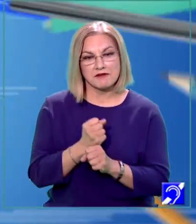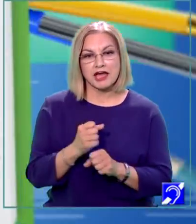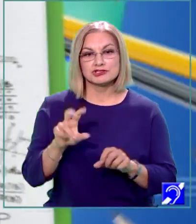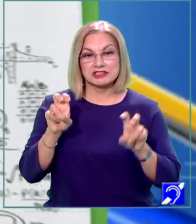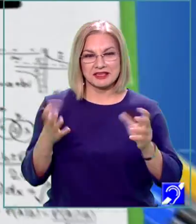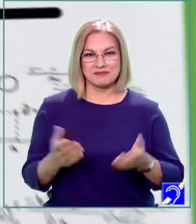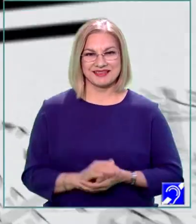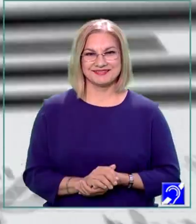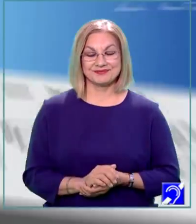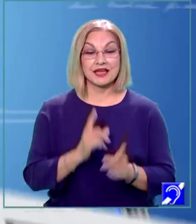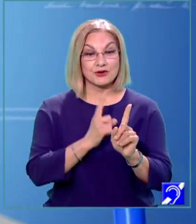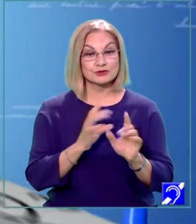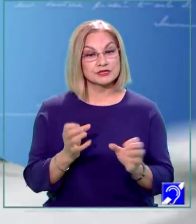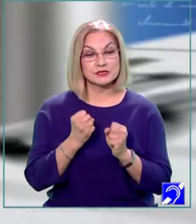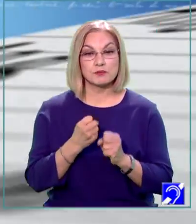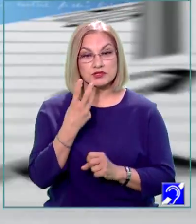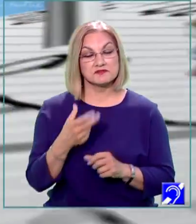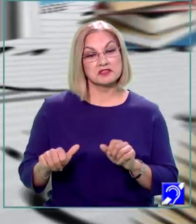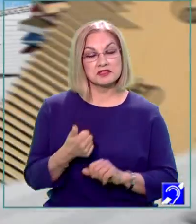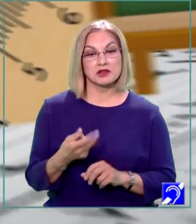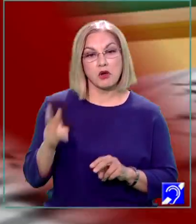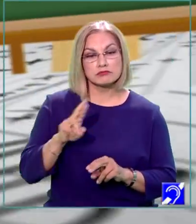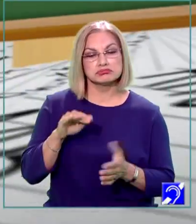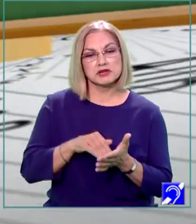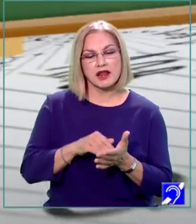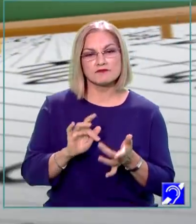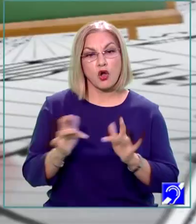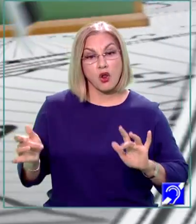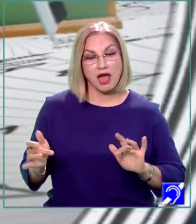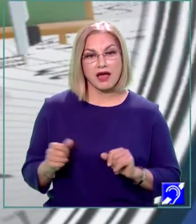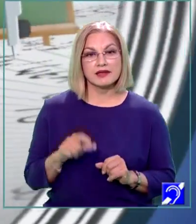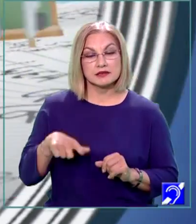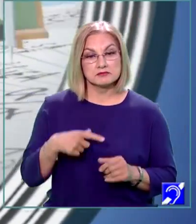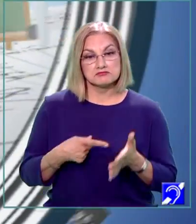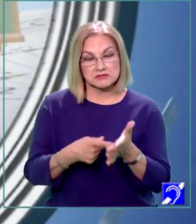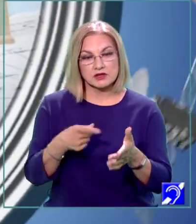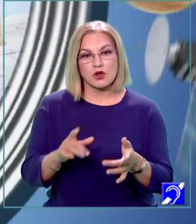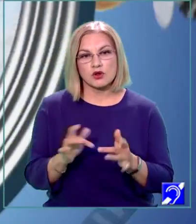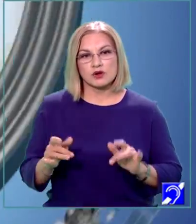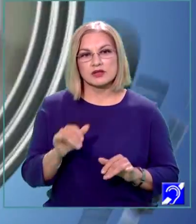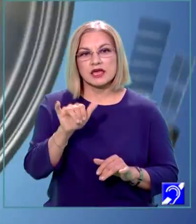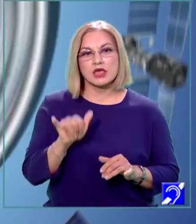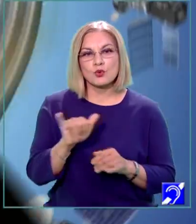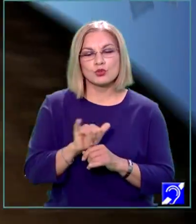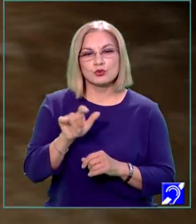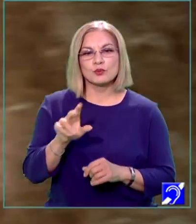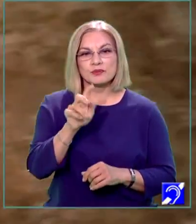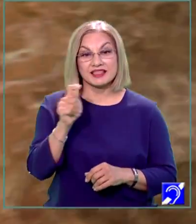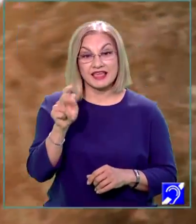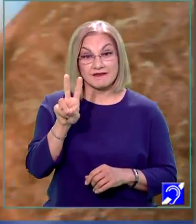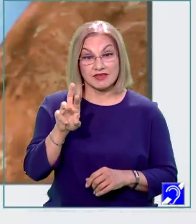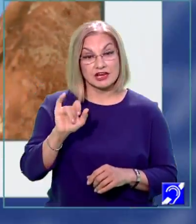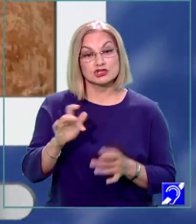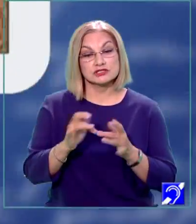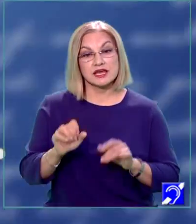temele. Cursurile se pot revedea și online, ori de câte ori aveți nevoie, pentru că sunt disponibile pe canalul de YouTube al TVR, dar și pe